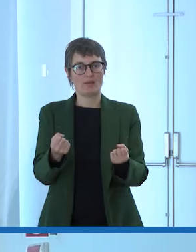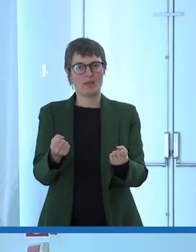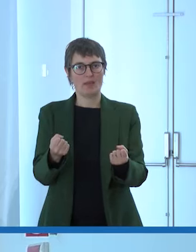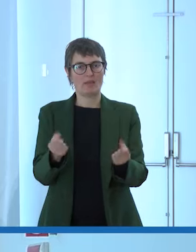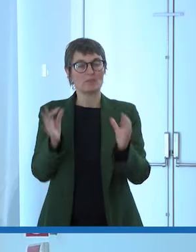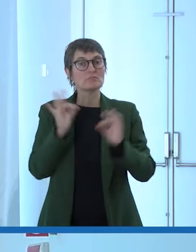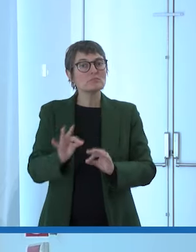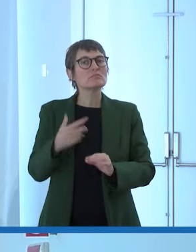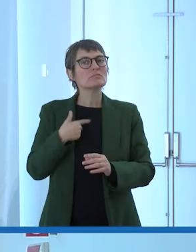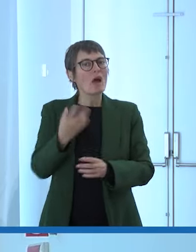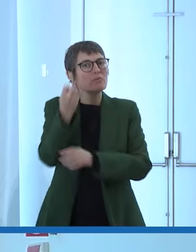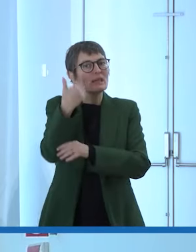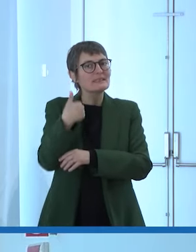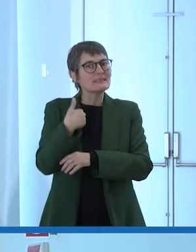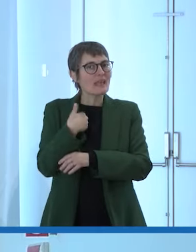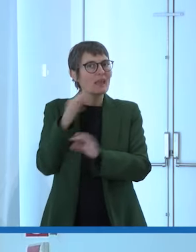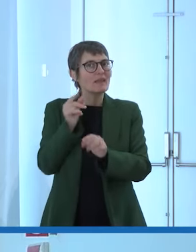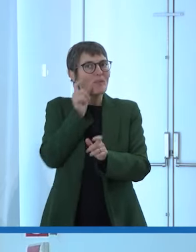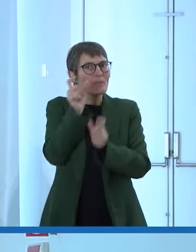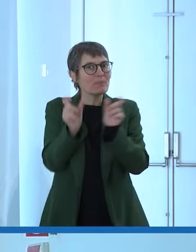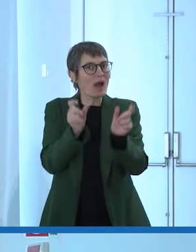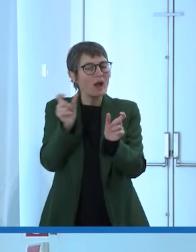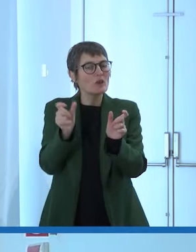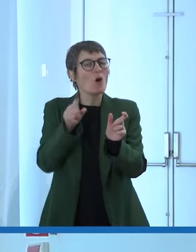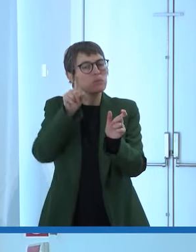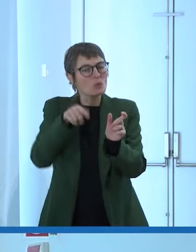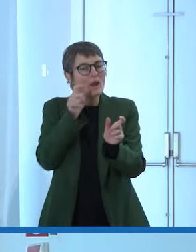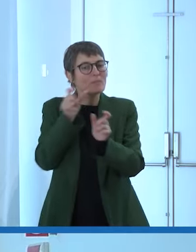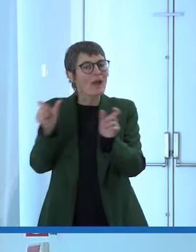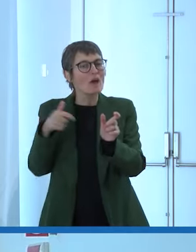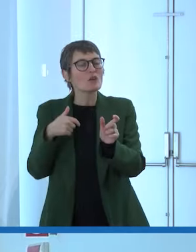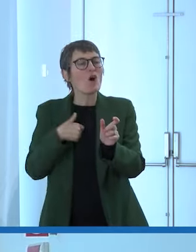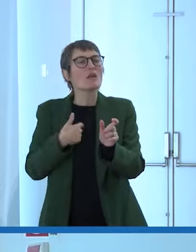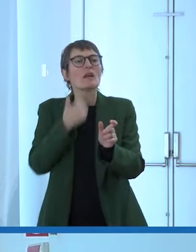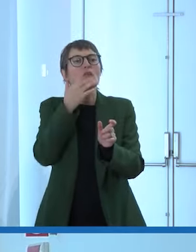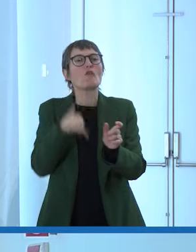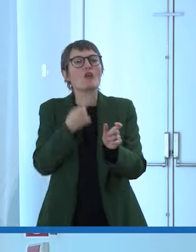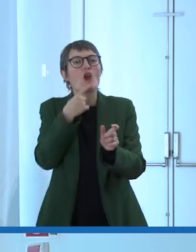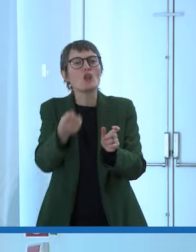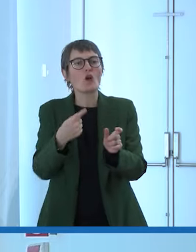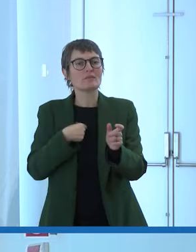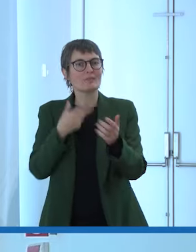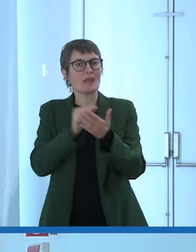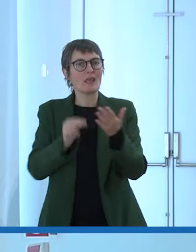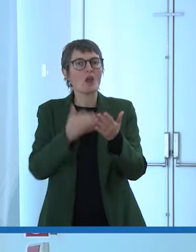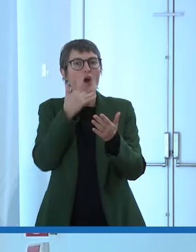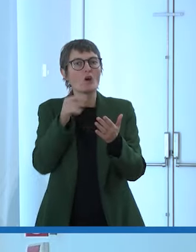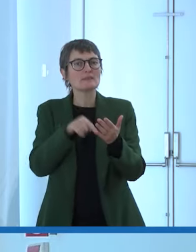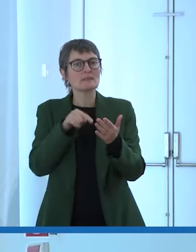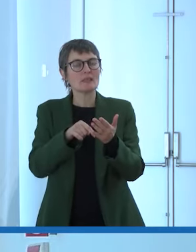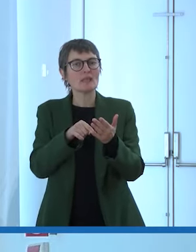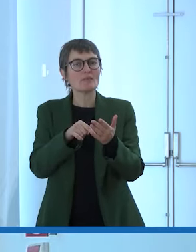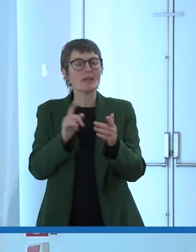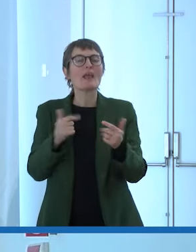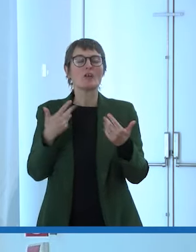le parole persino quelle che si sceglie di non scrivere e pronunciare hanno il potere di cambiare lo stato ovvio